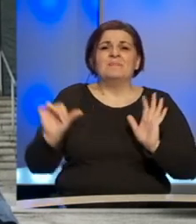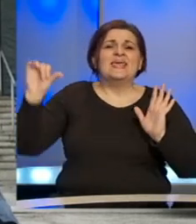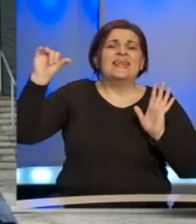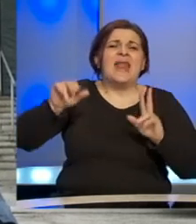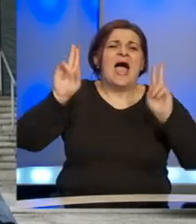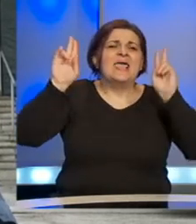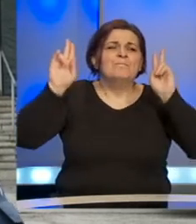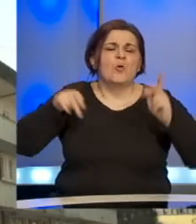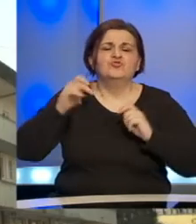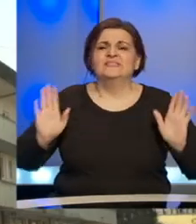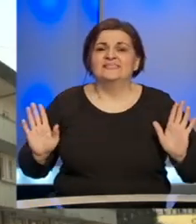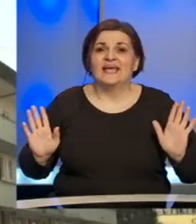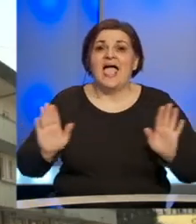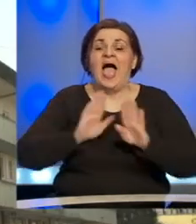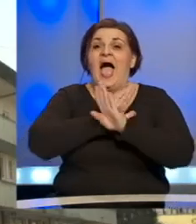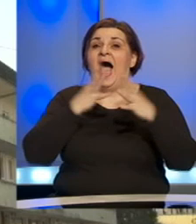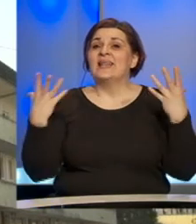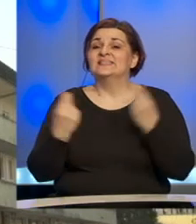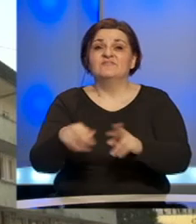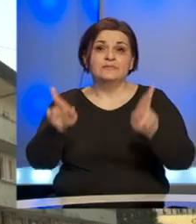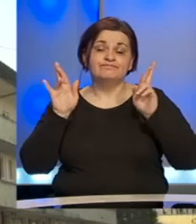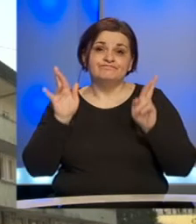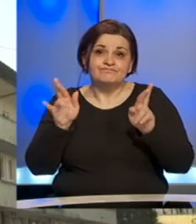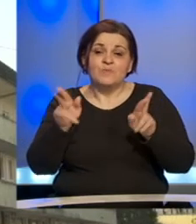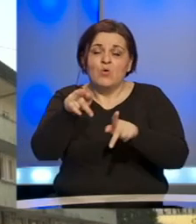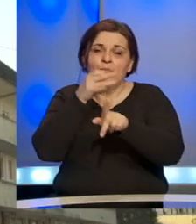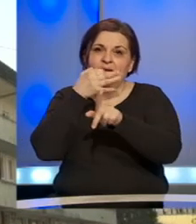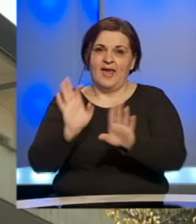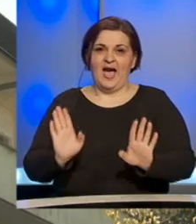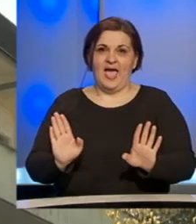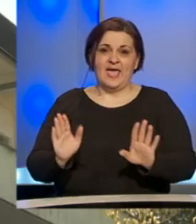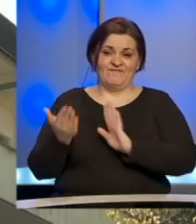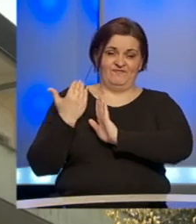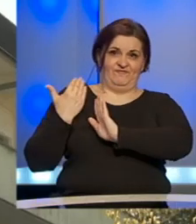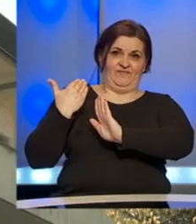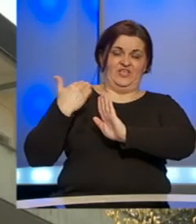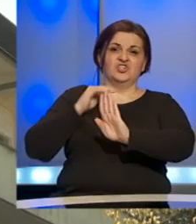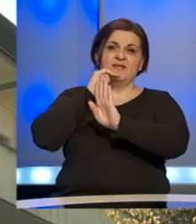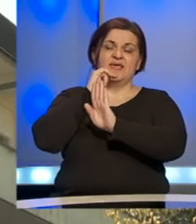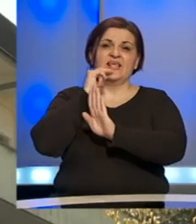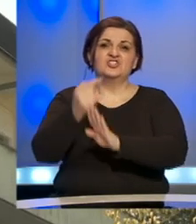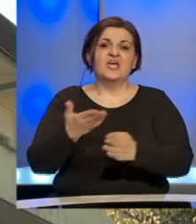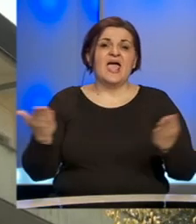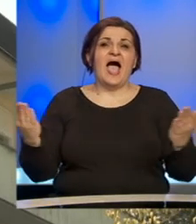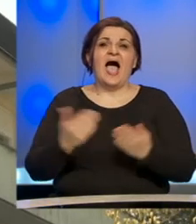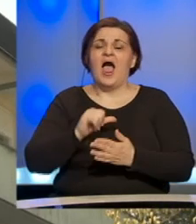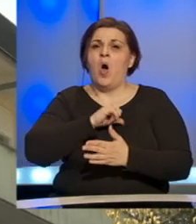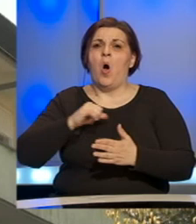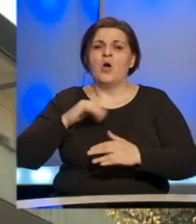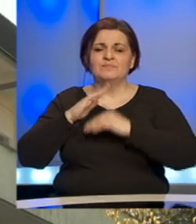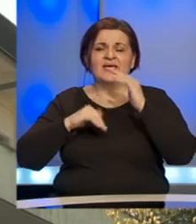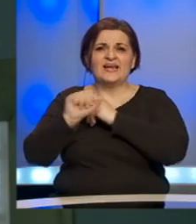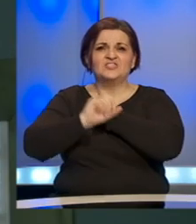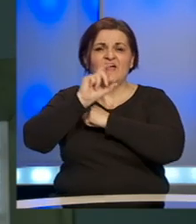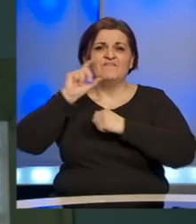mogući scenarij ali da se svi zajedno nadamo onom najbolje. Već ranije je istaknuto kako osim građevinskog